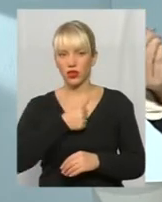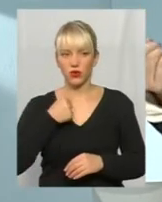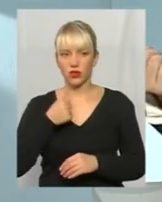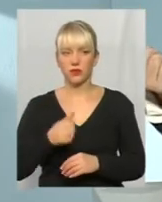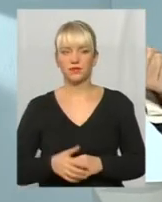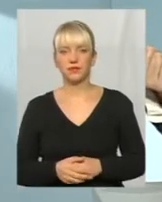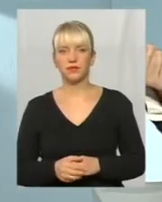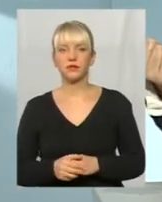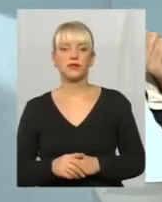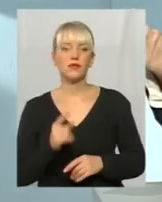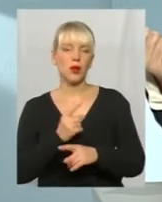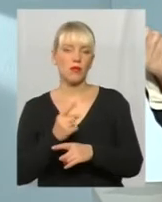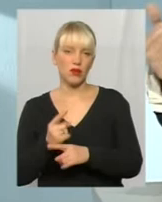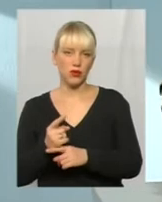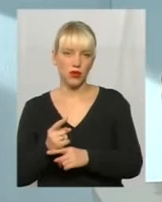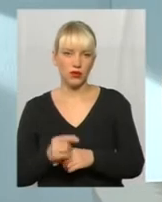мораторії.